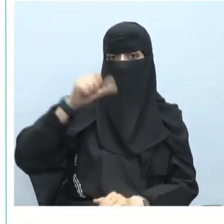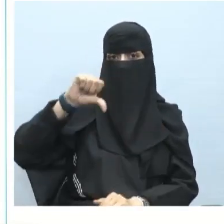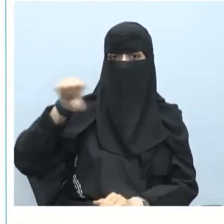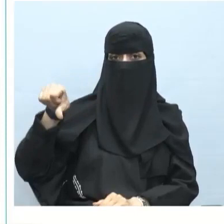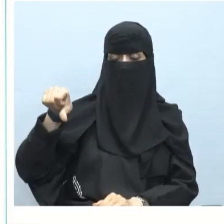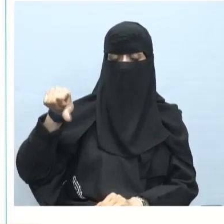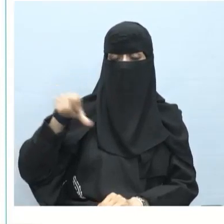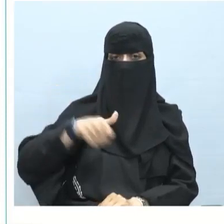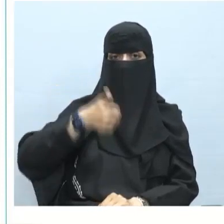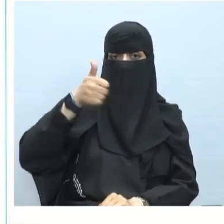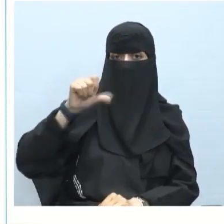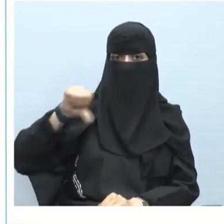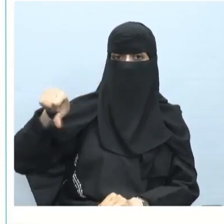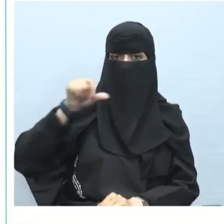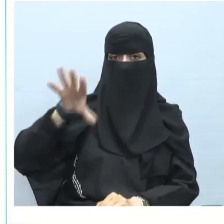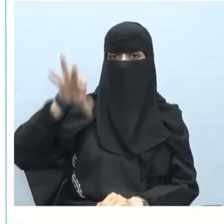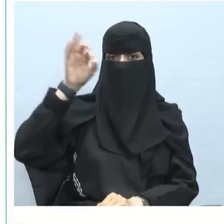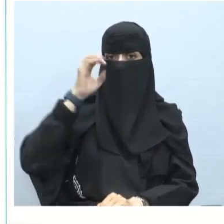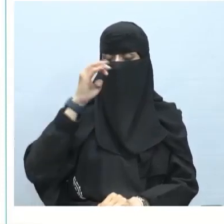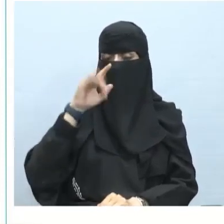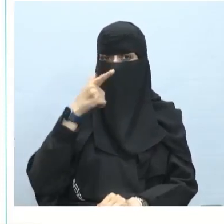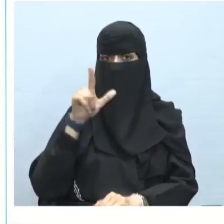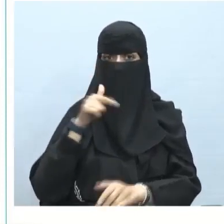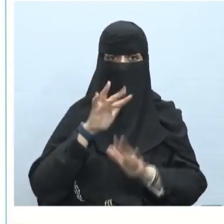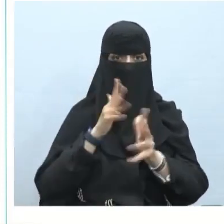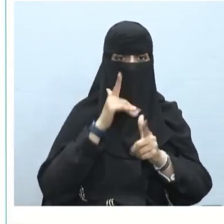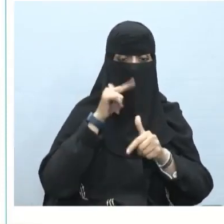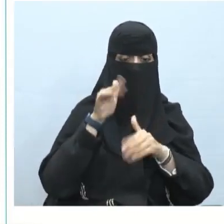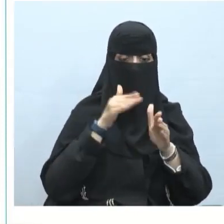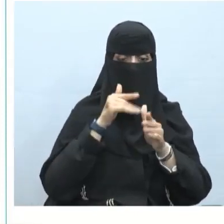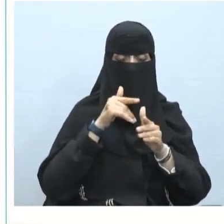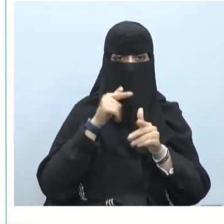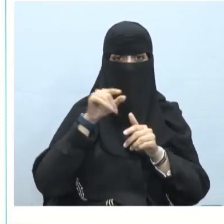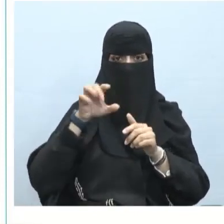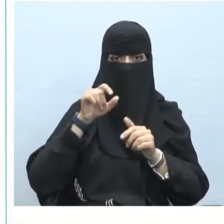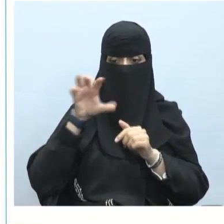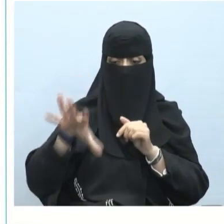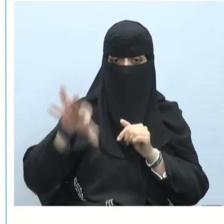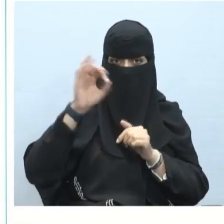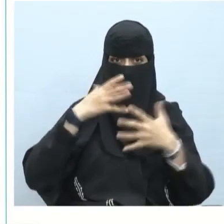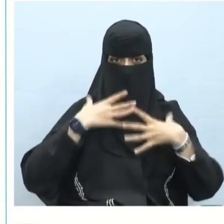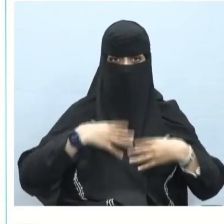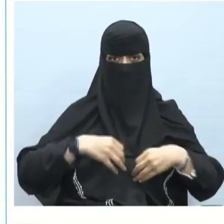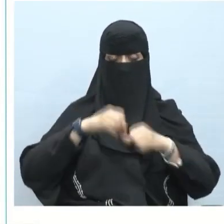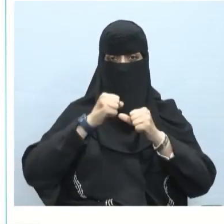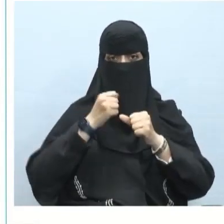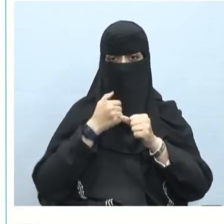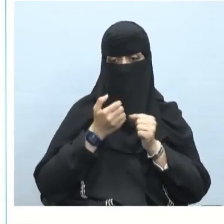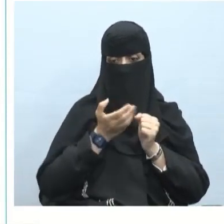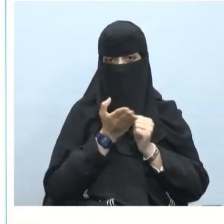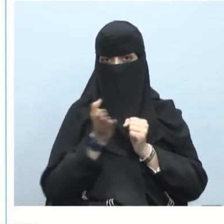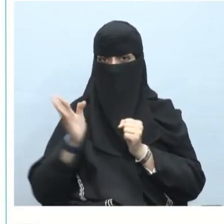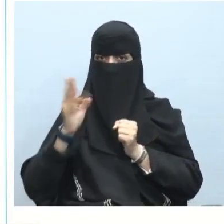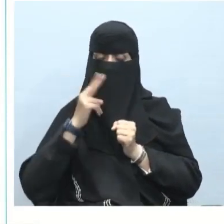اختر الصحة بتجنب الدخان أو المرض به إذن هنا اختر